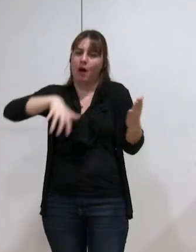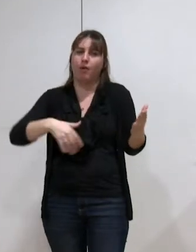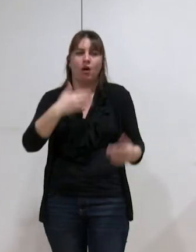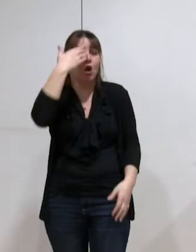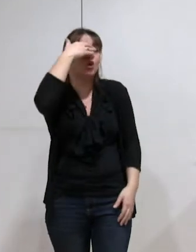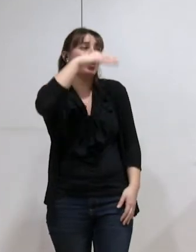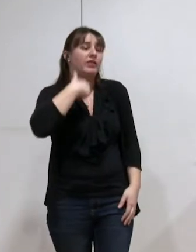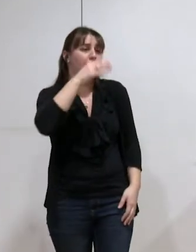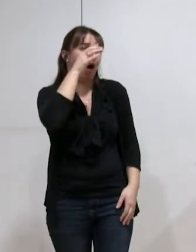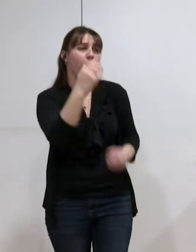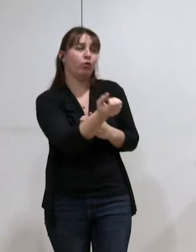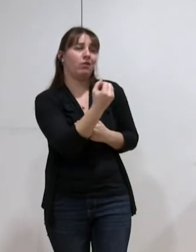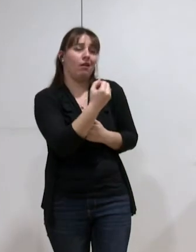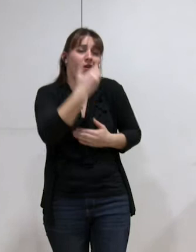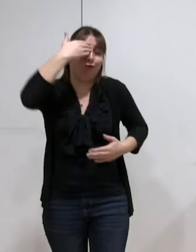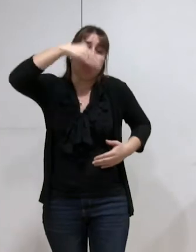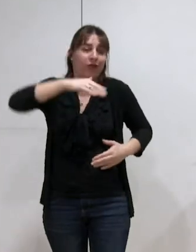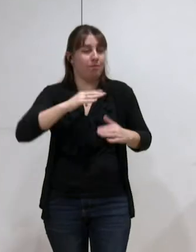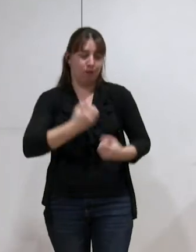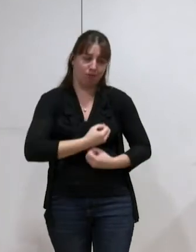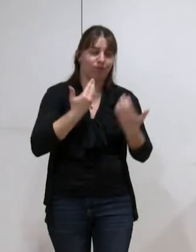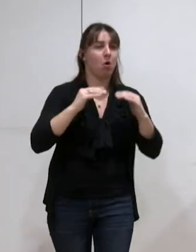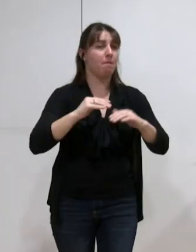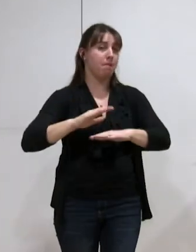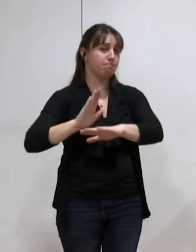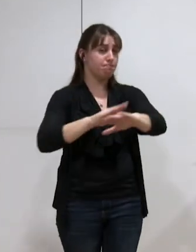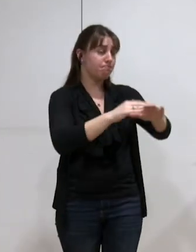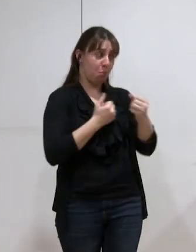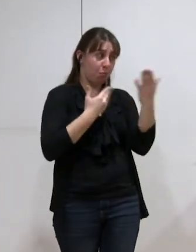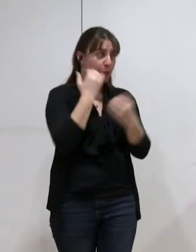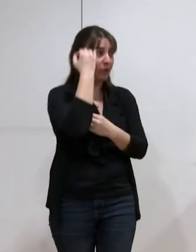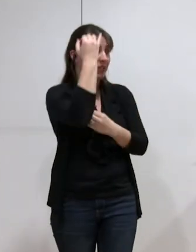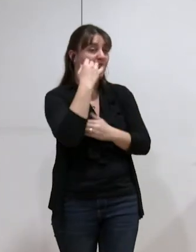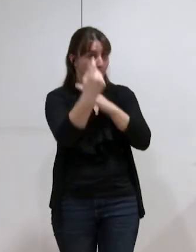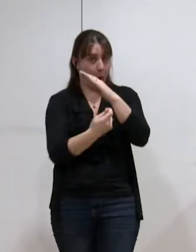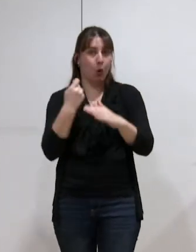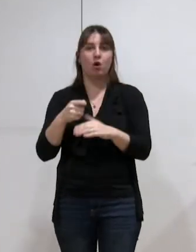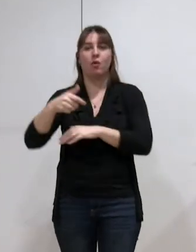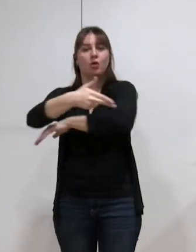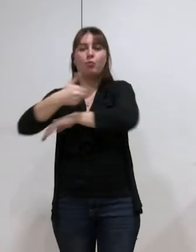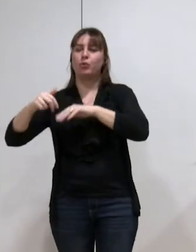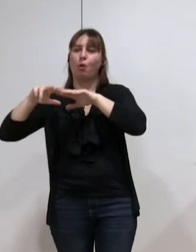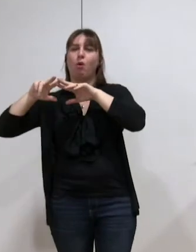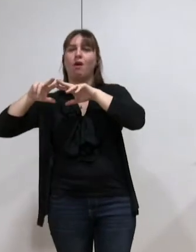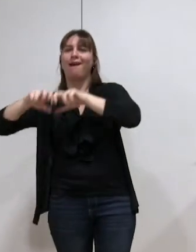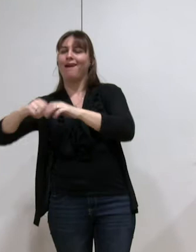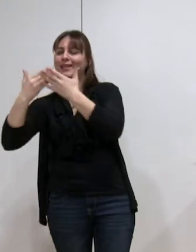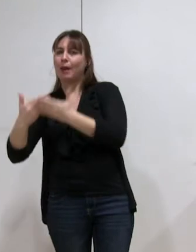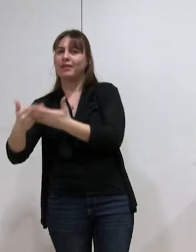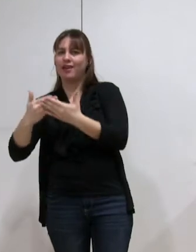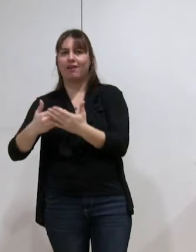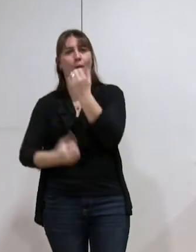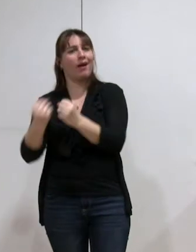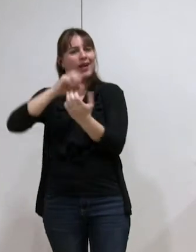que j'ai très peu de chance d'être entendu, mais nous vous suggérons quand même de reconvoquer le cabinet qui a pondu ce document pour qu'il puisse